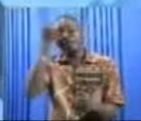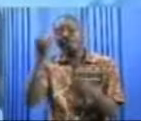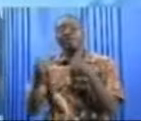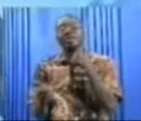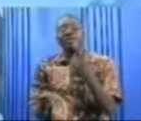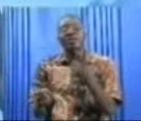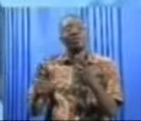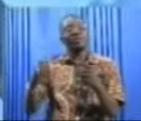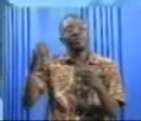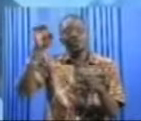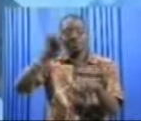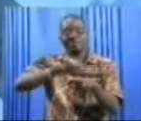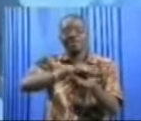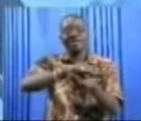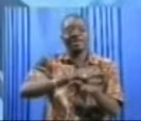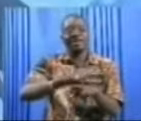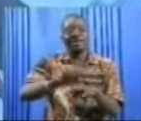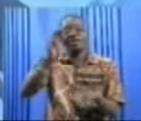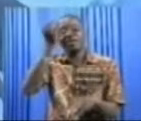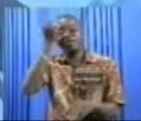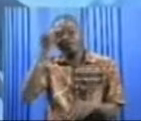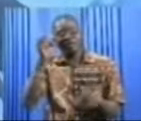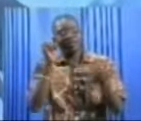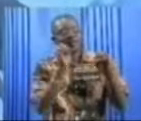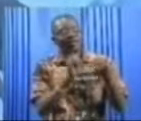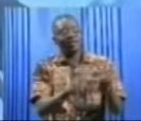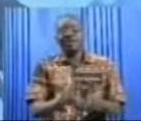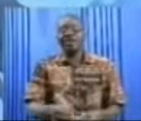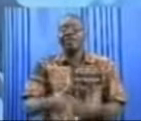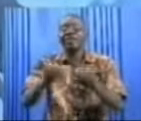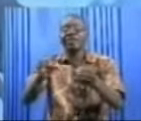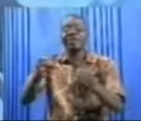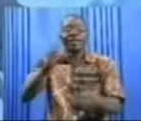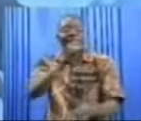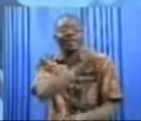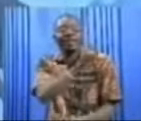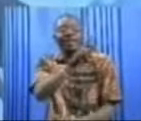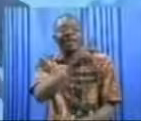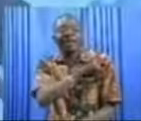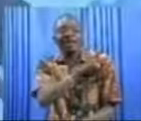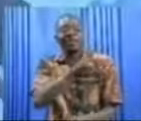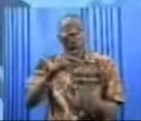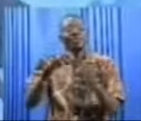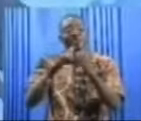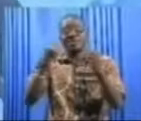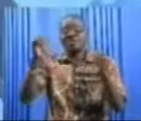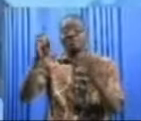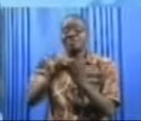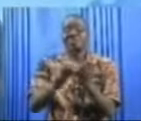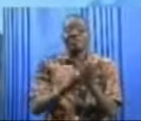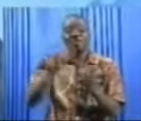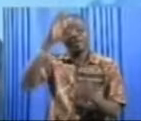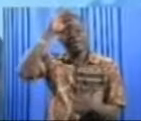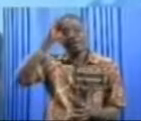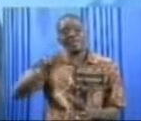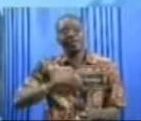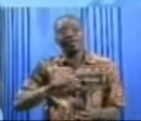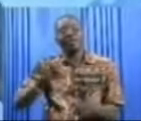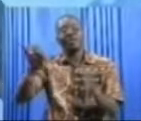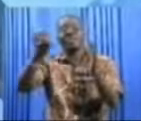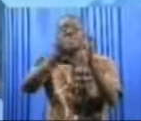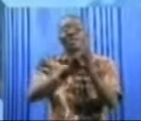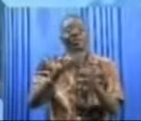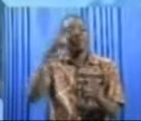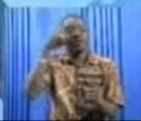Le premier ministre cède le ministère de la Justice à Sidi Kikaba, un défenseur des droits de l'homme. Les images de'Afrique, bref,